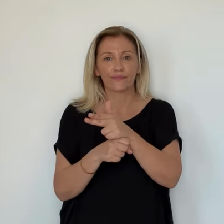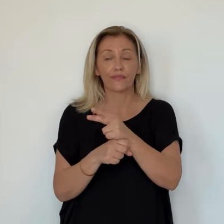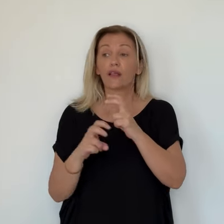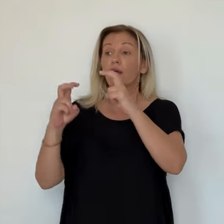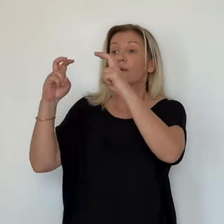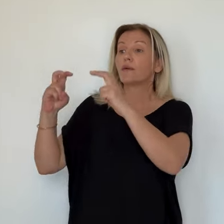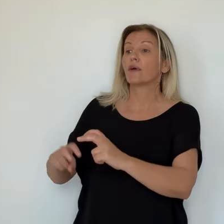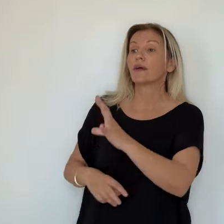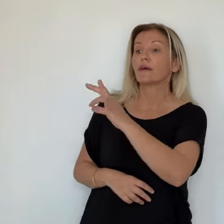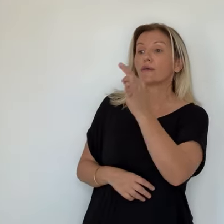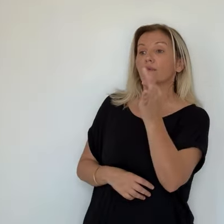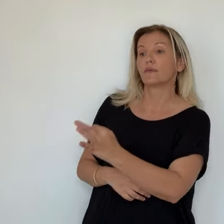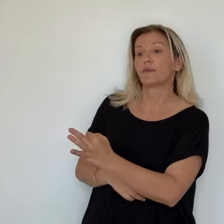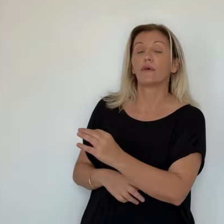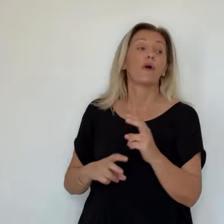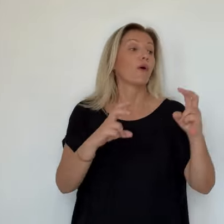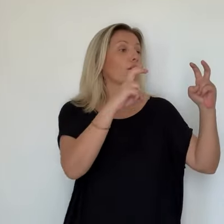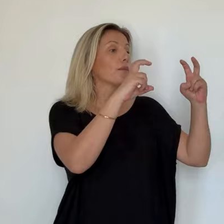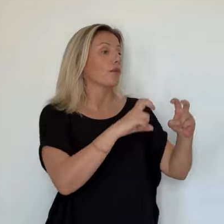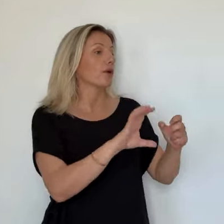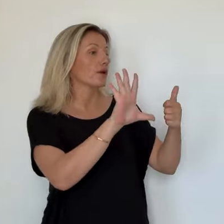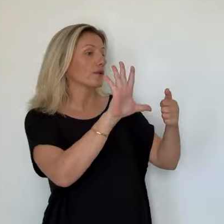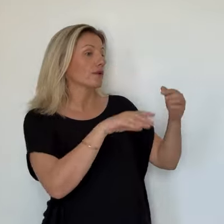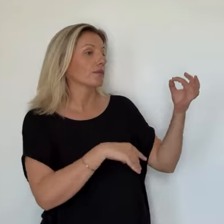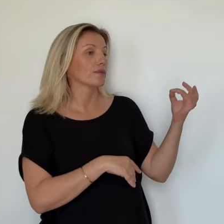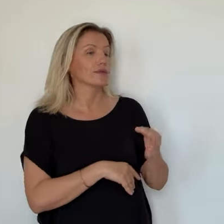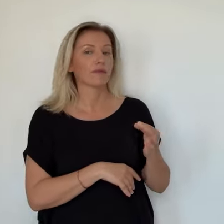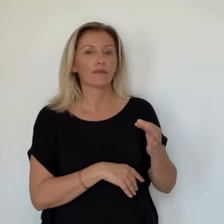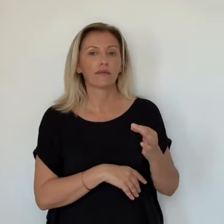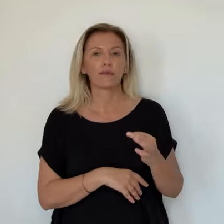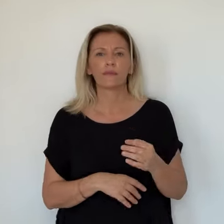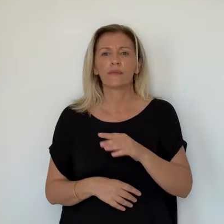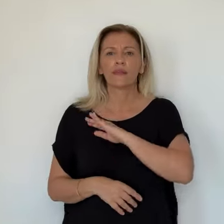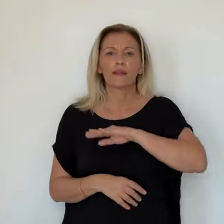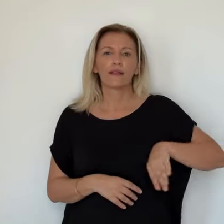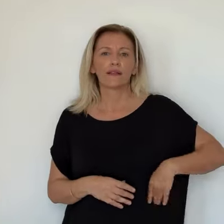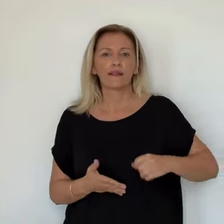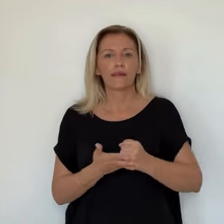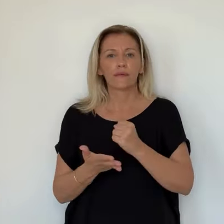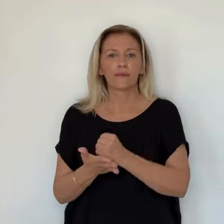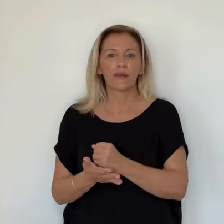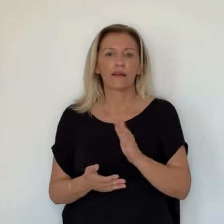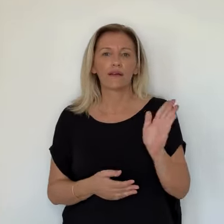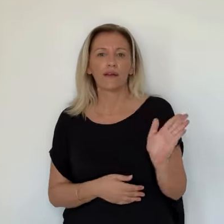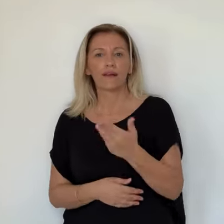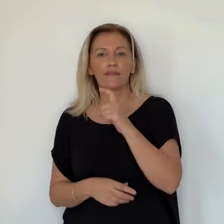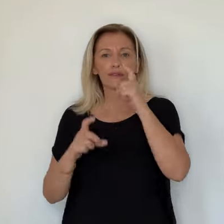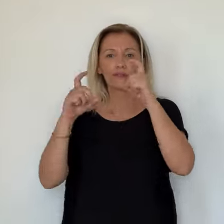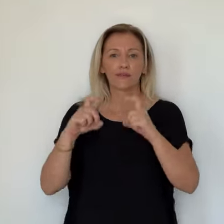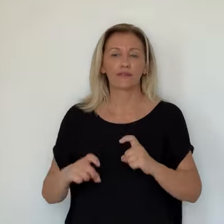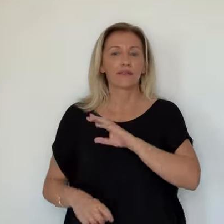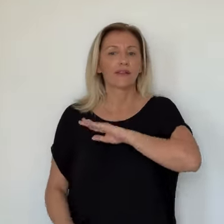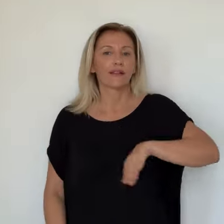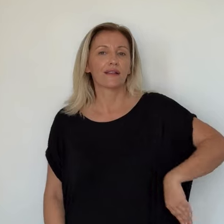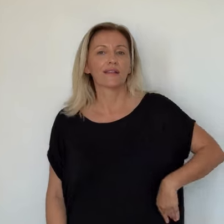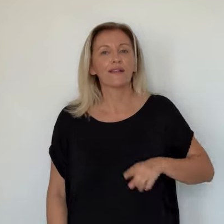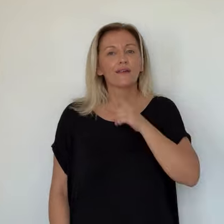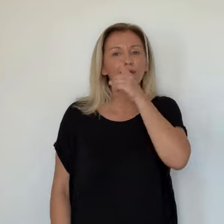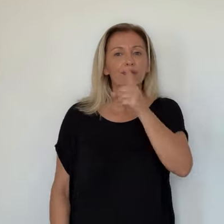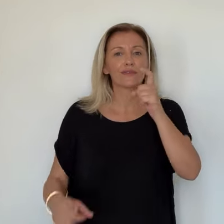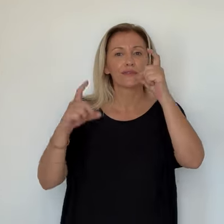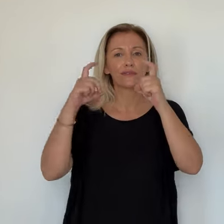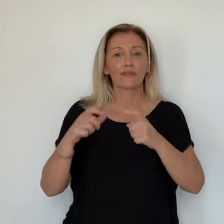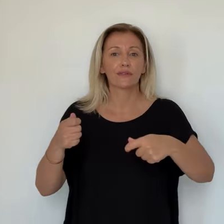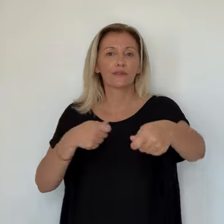Moins 50, moins 60%. Dernière démarque, dernier jour des soldes. De quoi écouler le reste du stock pour les commerçants.